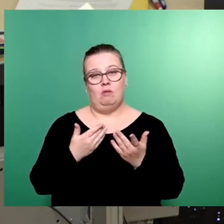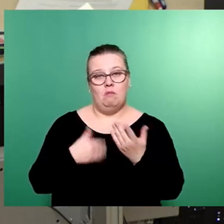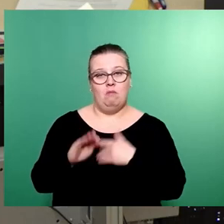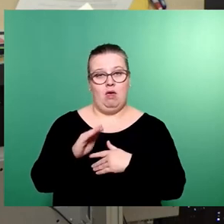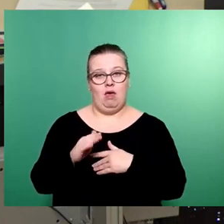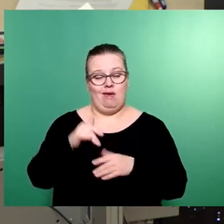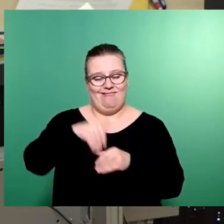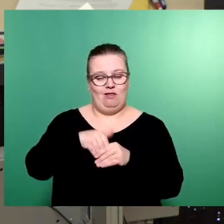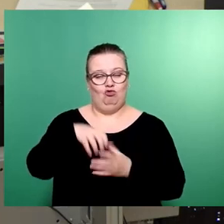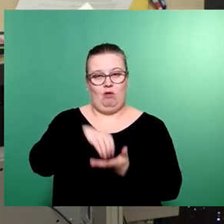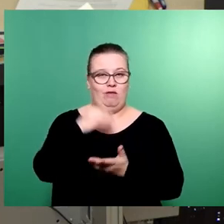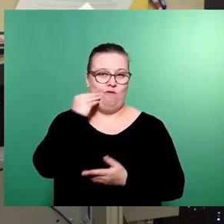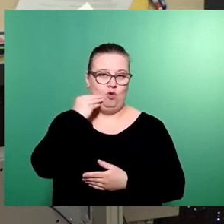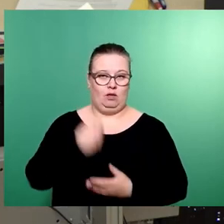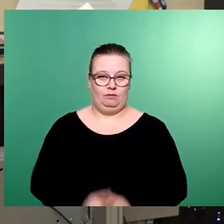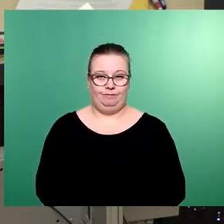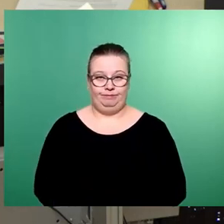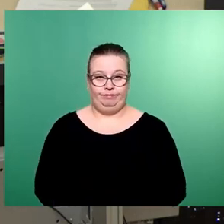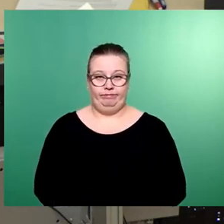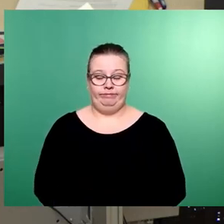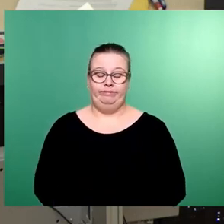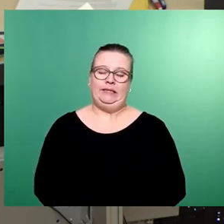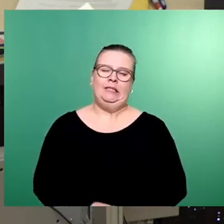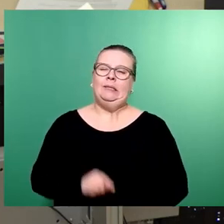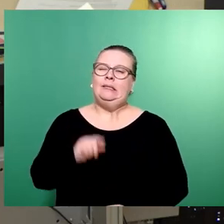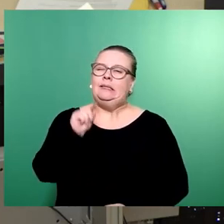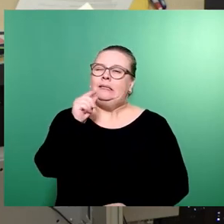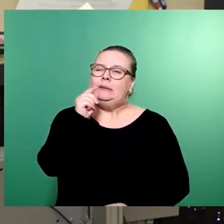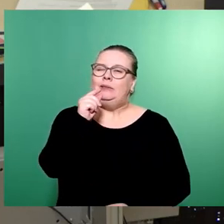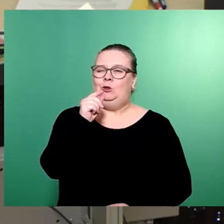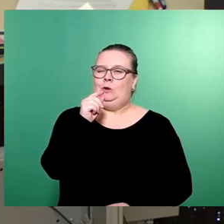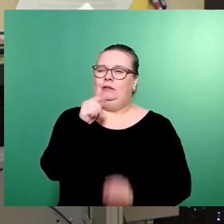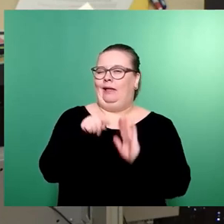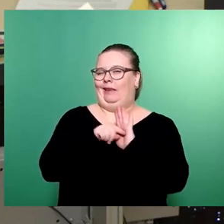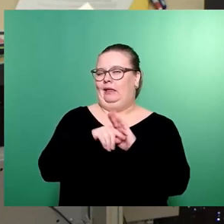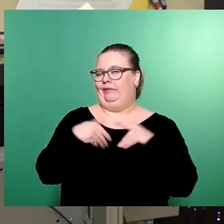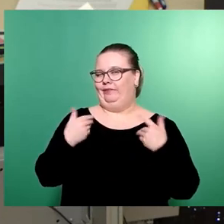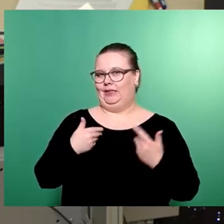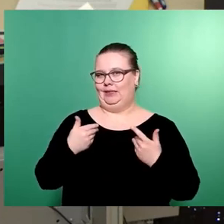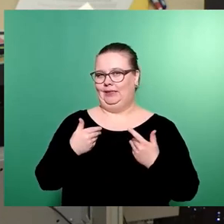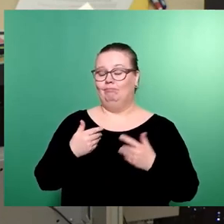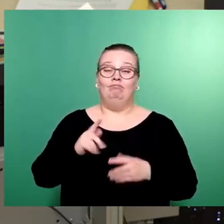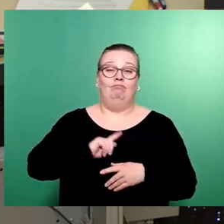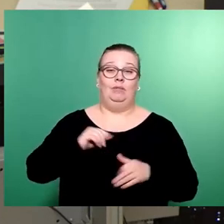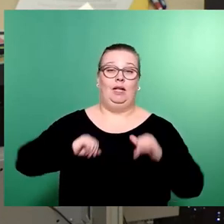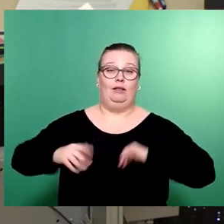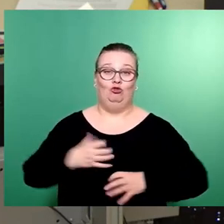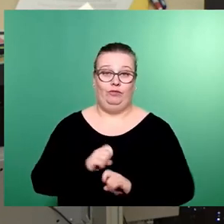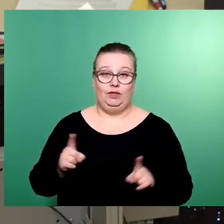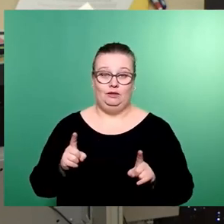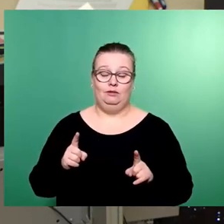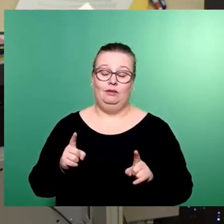Innenstadt. Ein wenig Wasser möchte ich noch in den Wein gießen. Leider ist es uns nicht gelungen, aber dafür